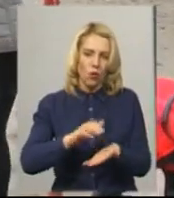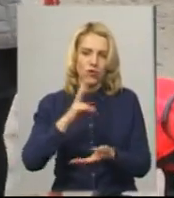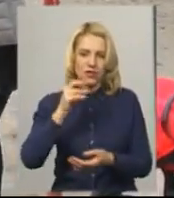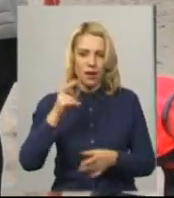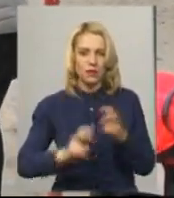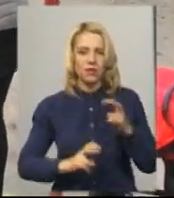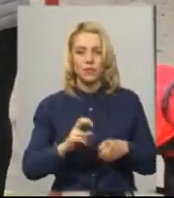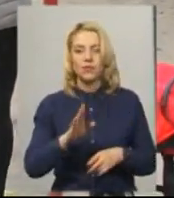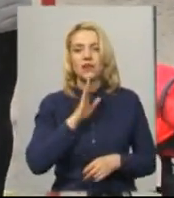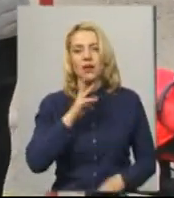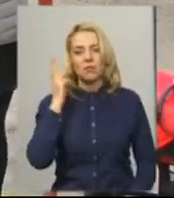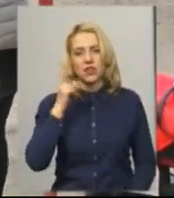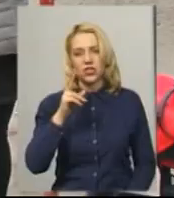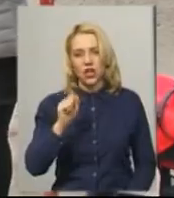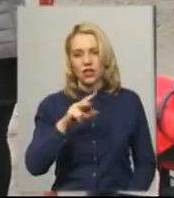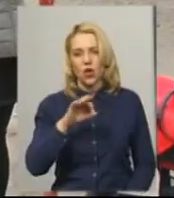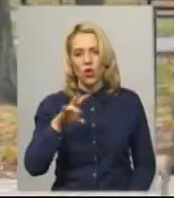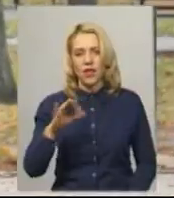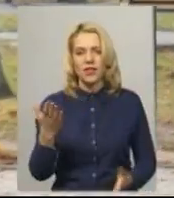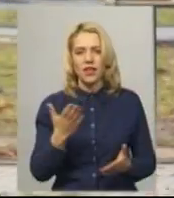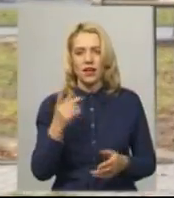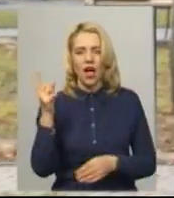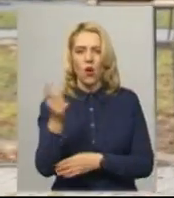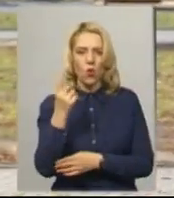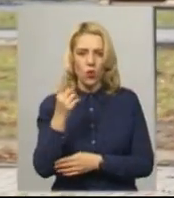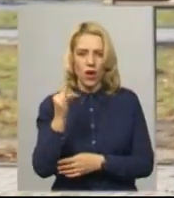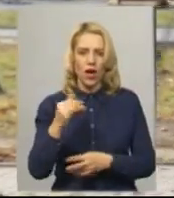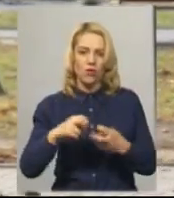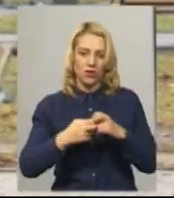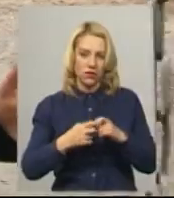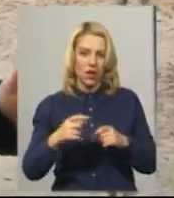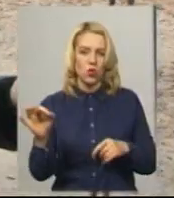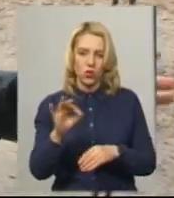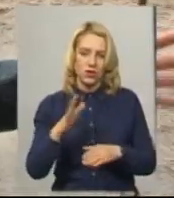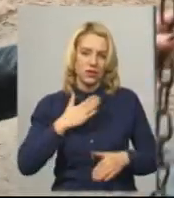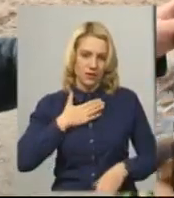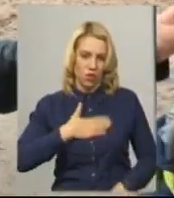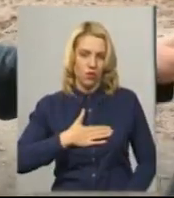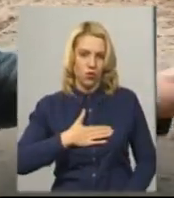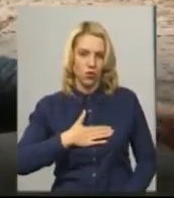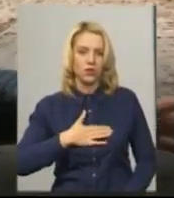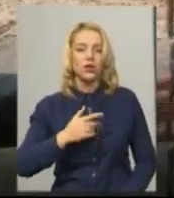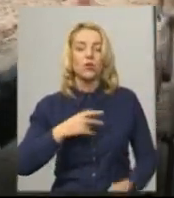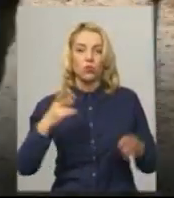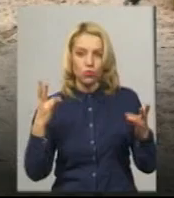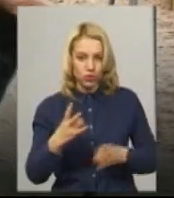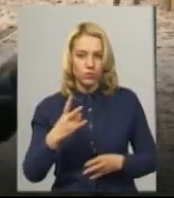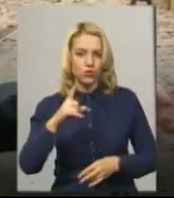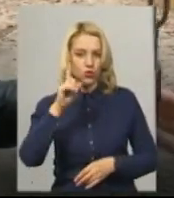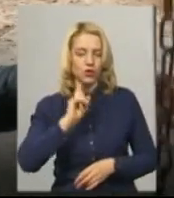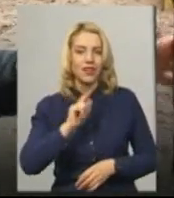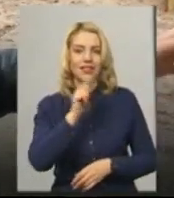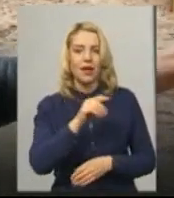Хмельничанка Олена, яка гуляє з дитиною у парку імені Франка, вбиральною задоволена. Дуже потрібно і дуже зручною, тому що там є